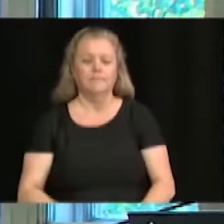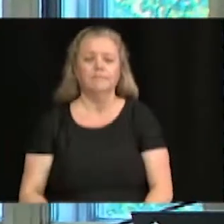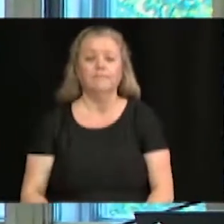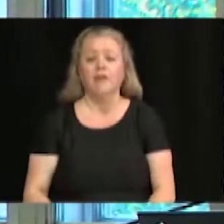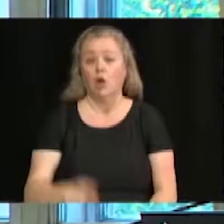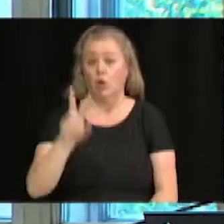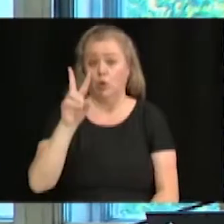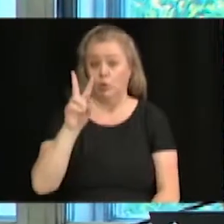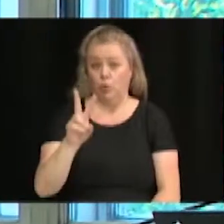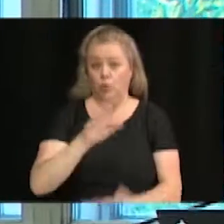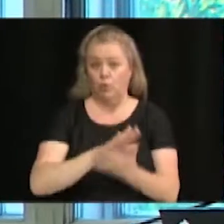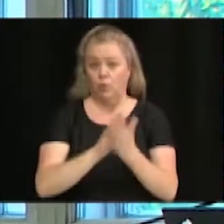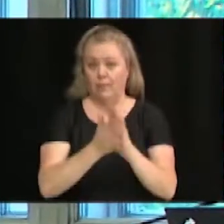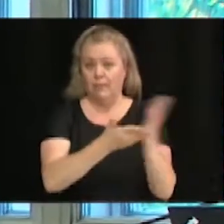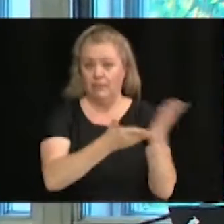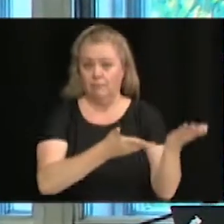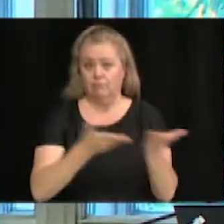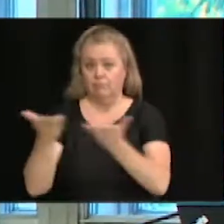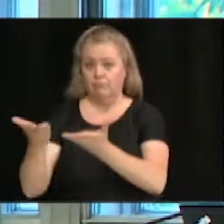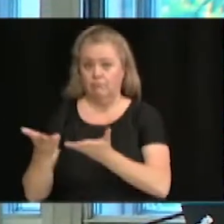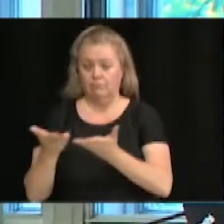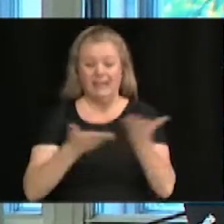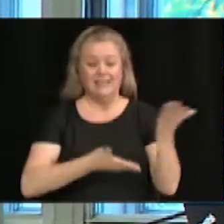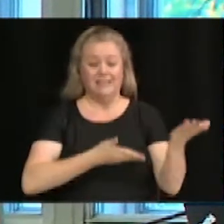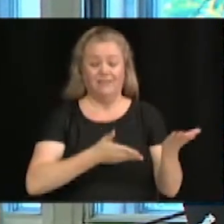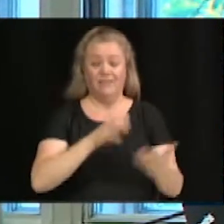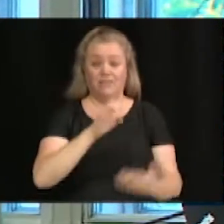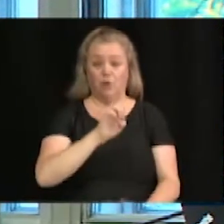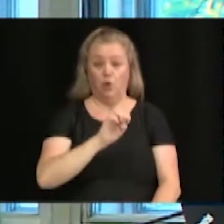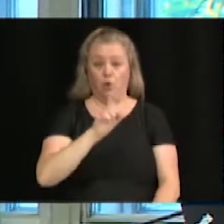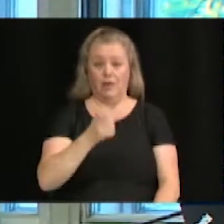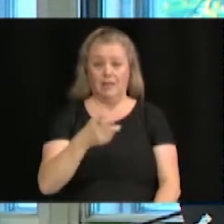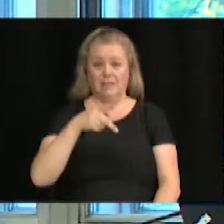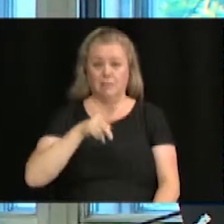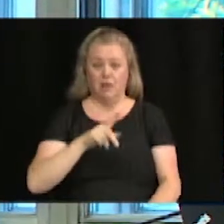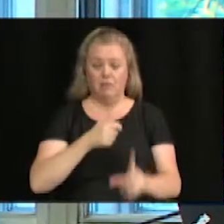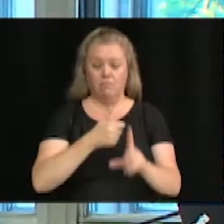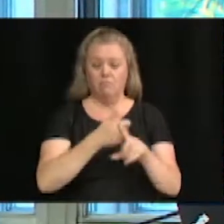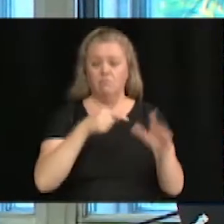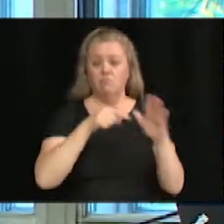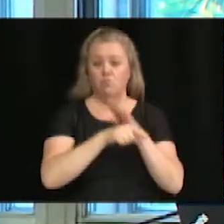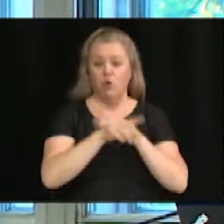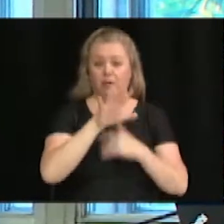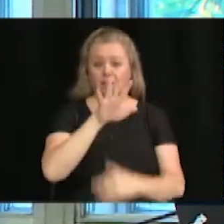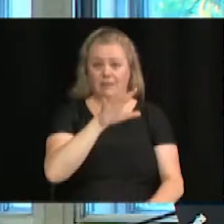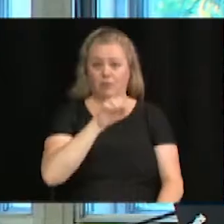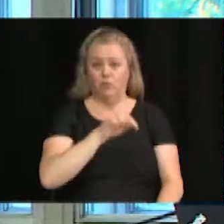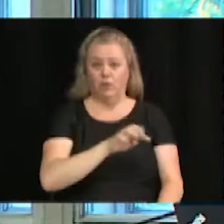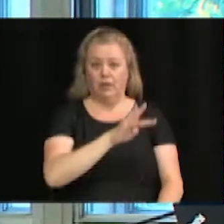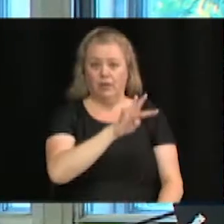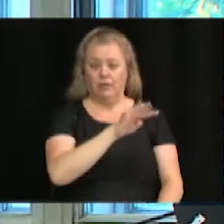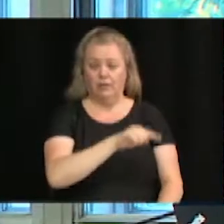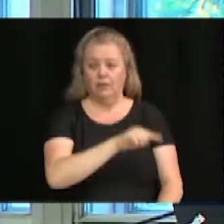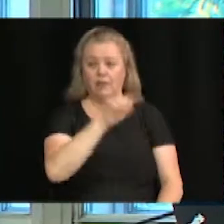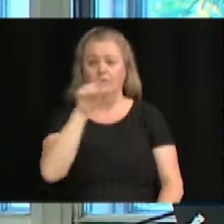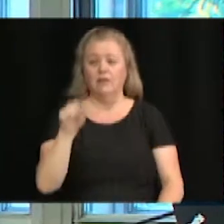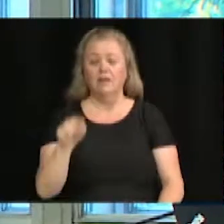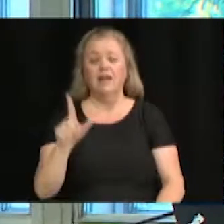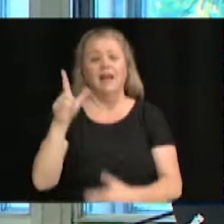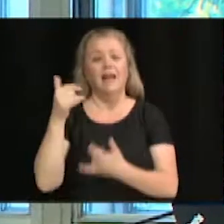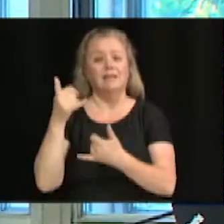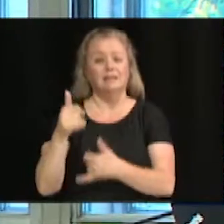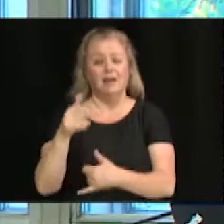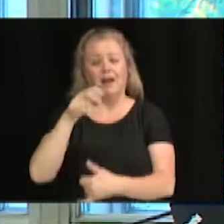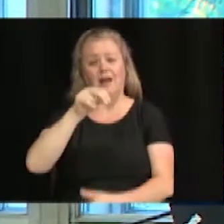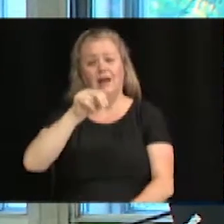professionnels-là. Il s'agit des services EXP qui ont terminé avec un pointage final de 5.4 et la salle